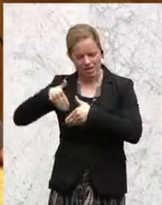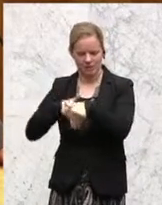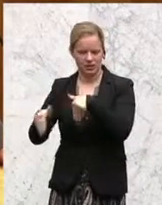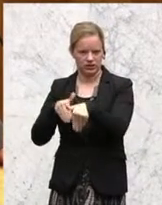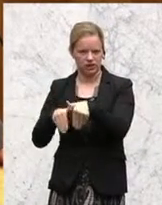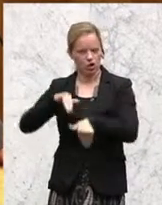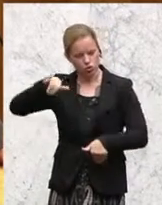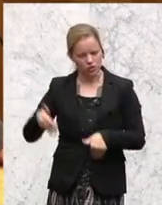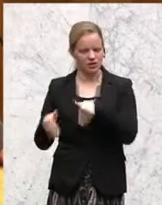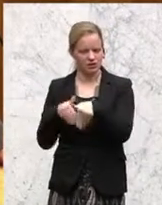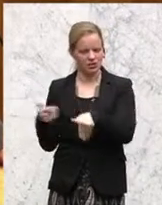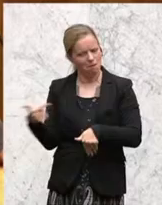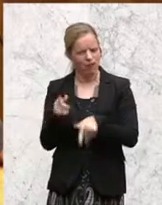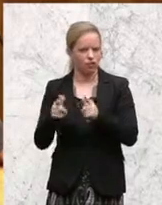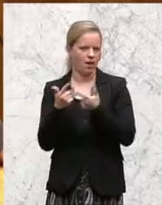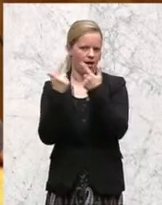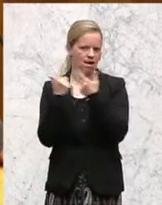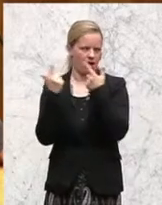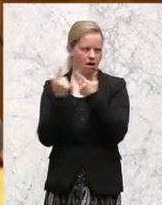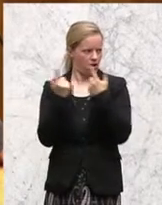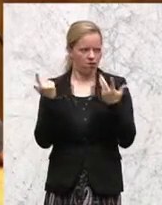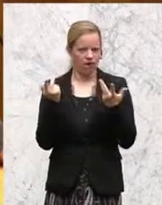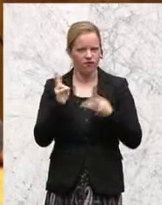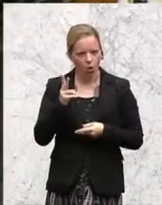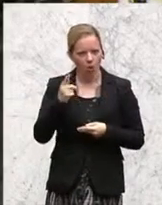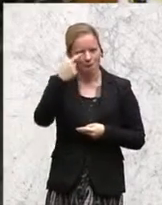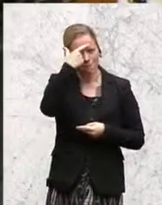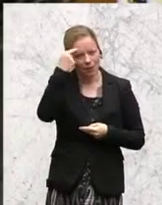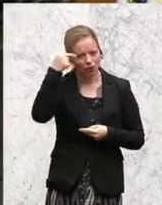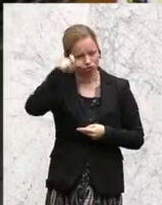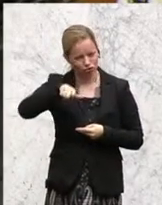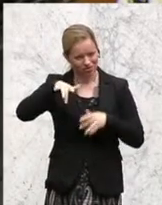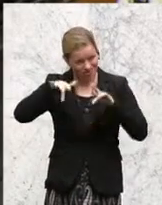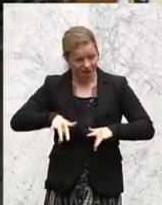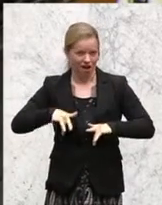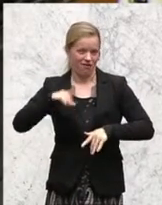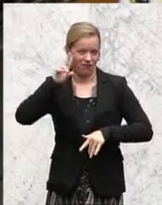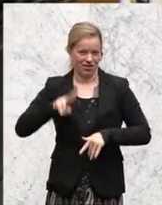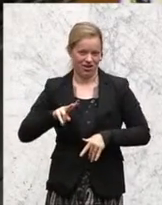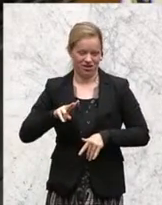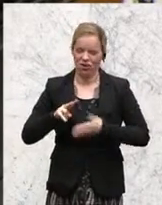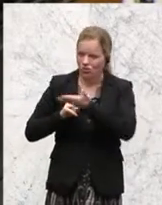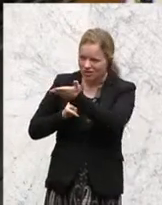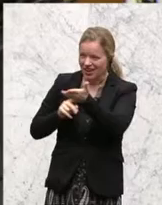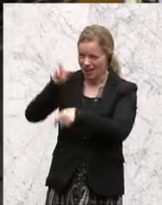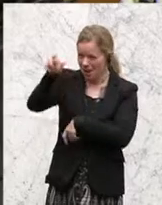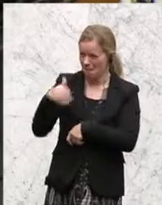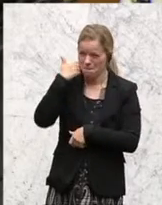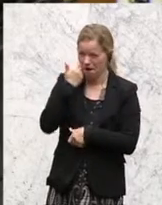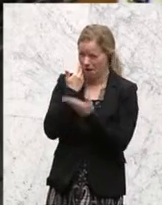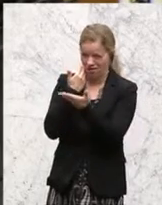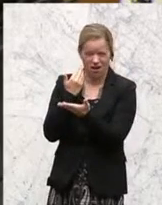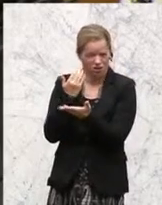uns zu erklären, warum Menschen in Wien vor offensichtlich gefährlichen und in dem Fall völlig